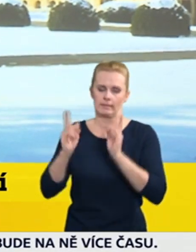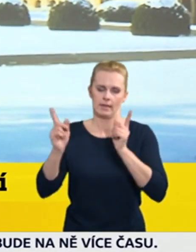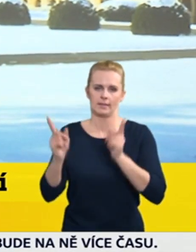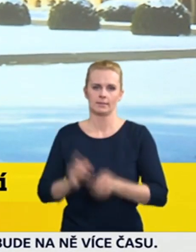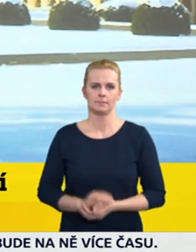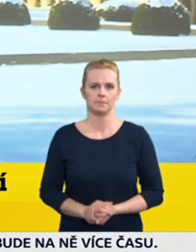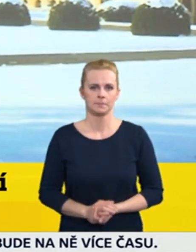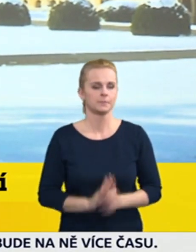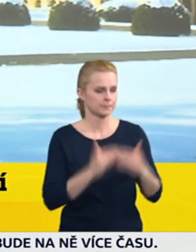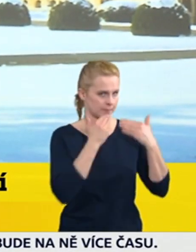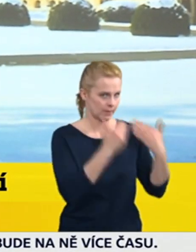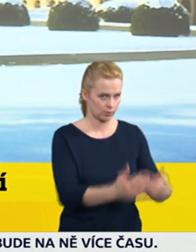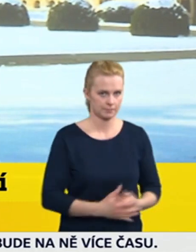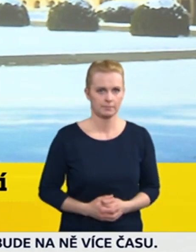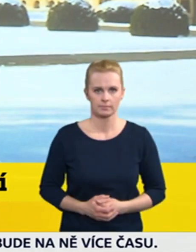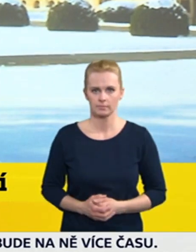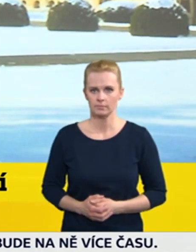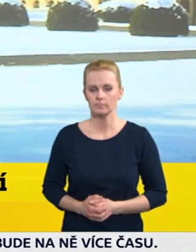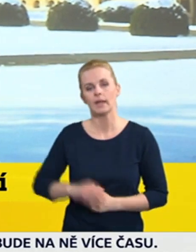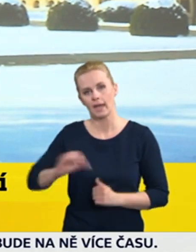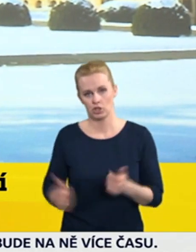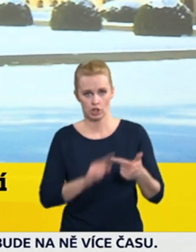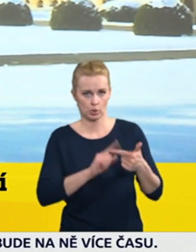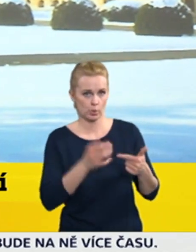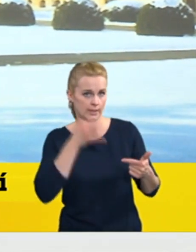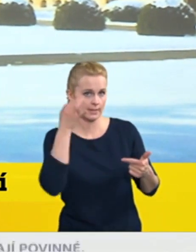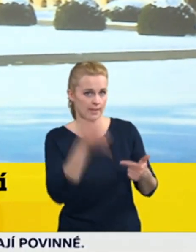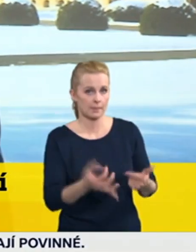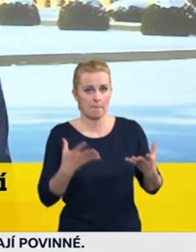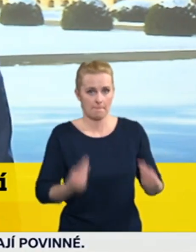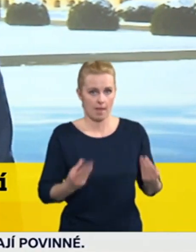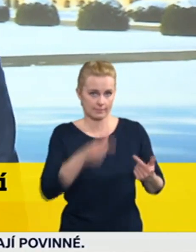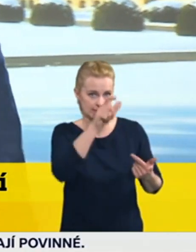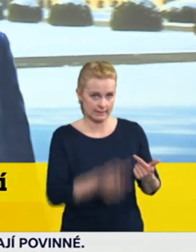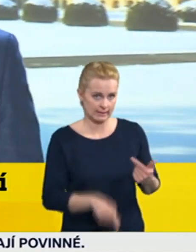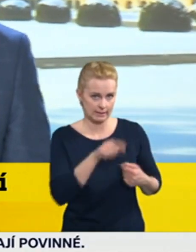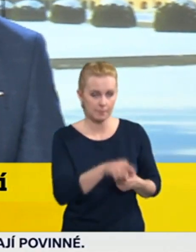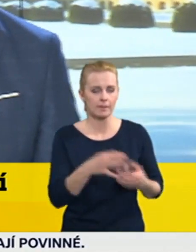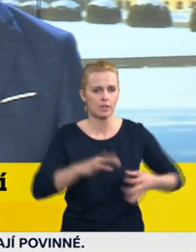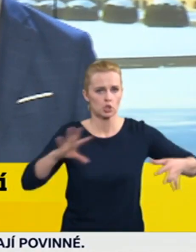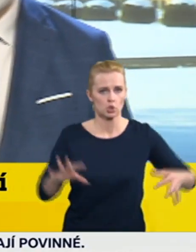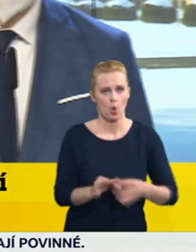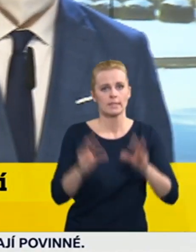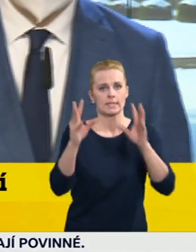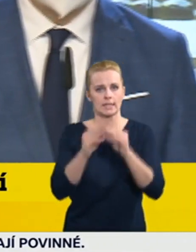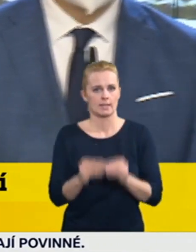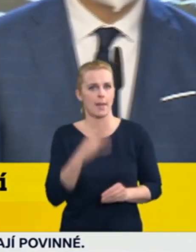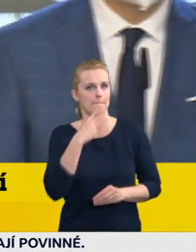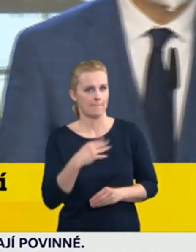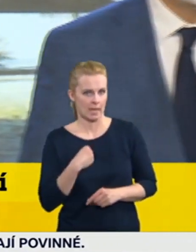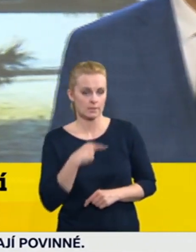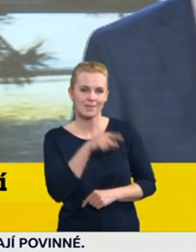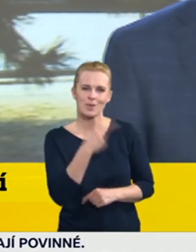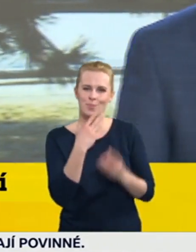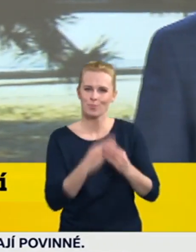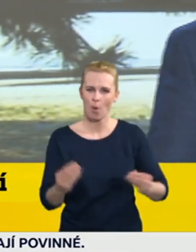Tak děkuji a ještě mám s dovolením druhý dotaz na pana ministra Blatného a týká se to psa. Vy jste říkal, že jste zatím pozastavil to jeho představení,